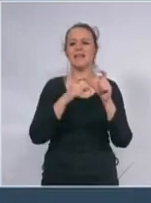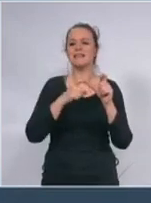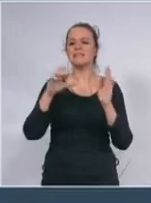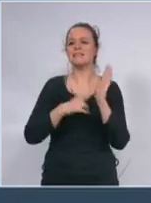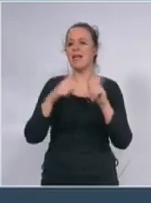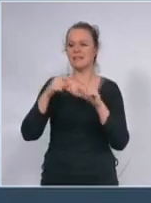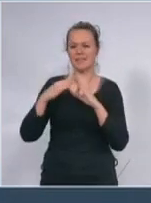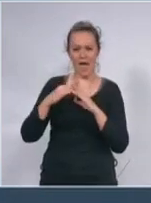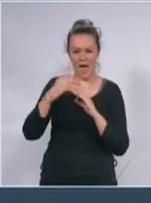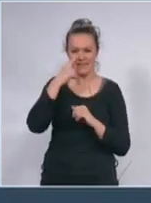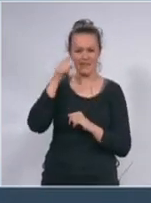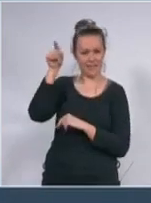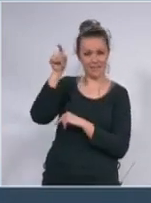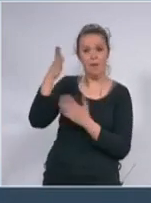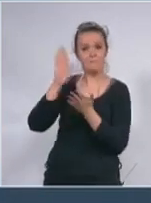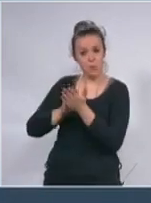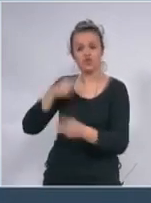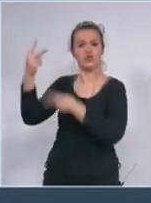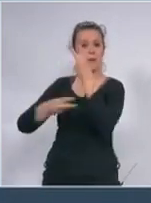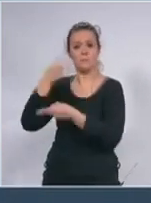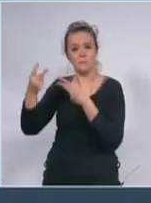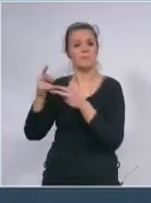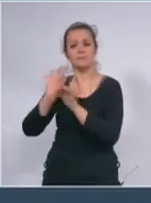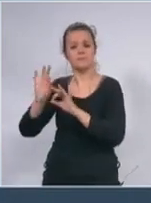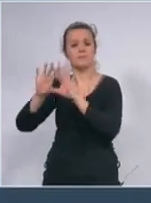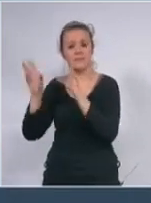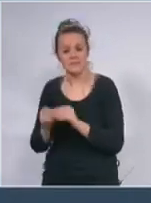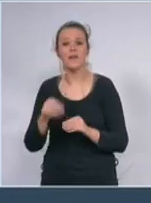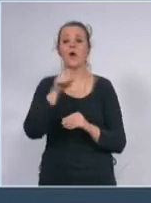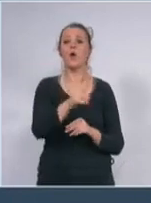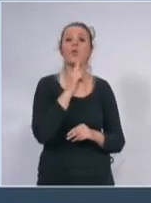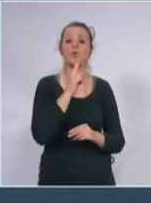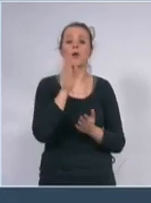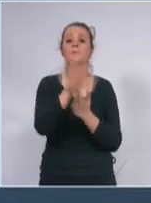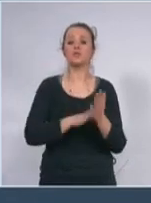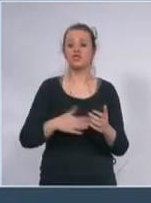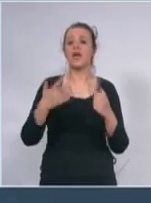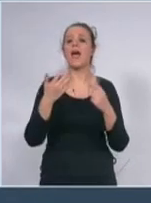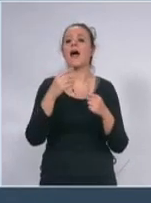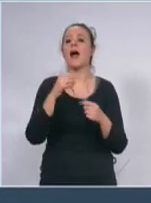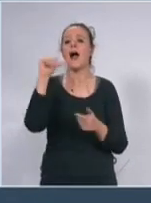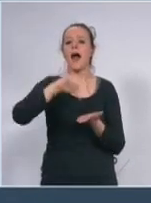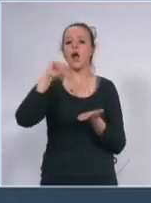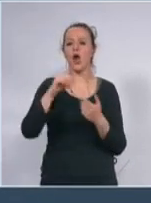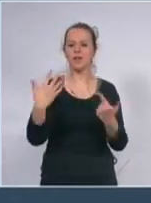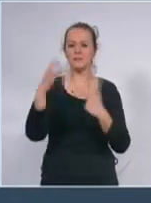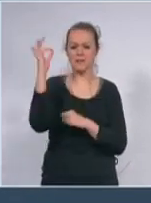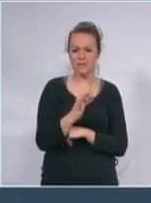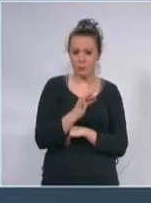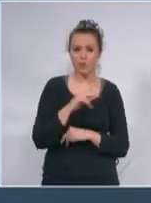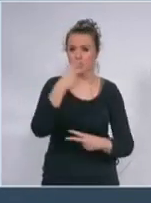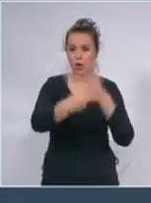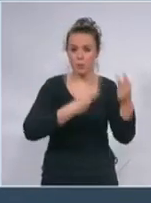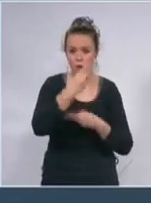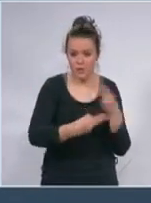cela Srbije. Od utorka kreće proizvodnja 70% alkohola i želim da čestite ministru Nedimoviću na tome. Mnogo je ovo radio